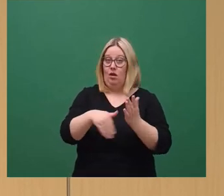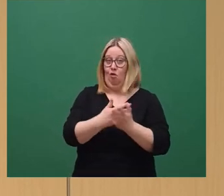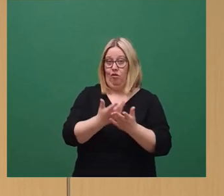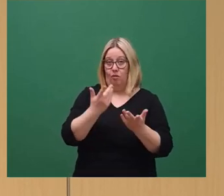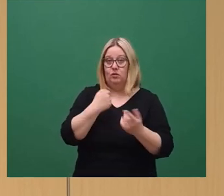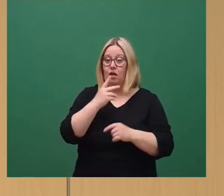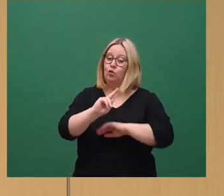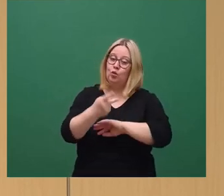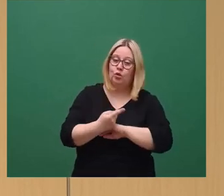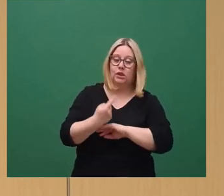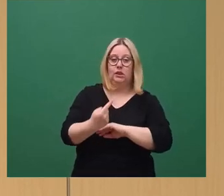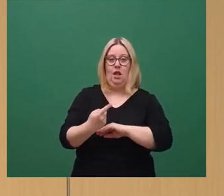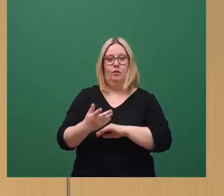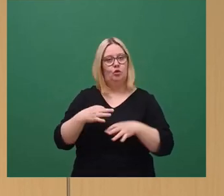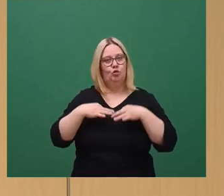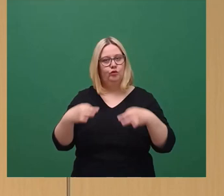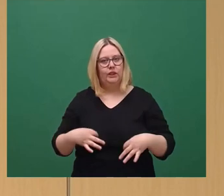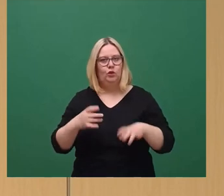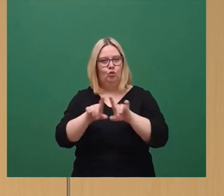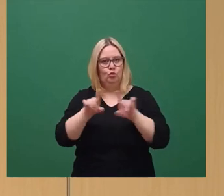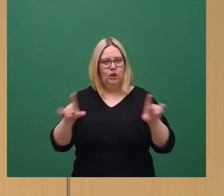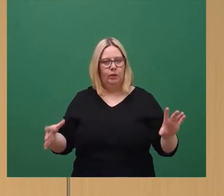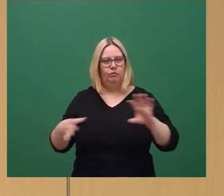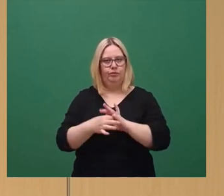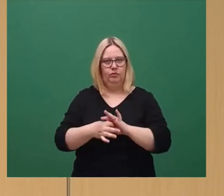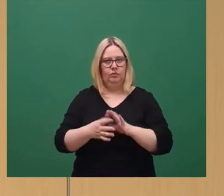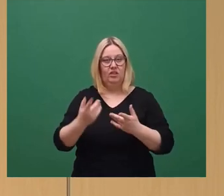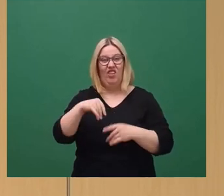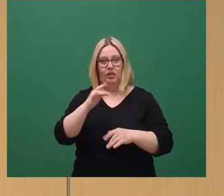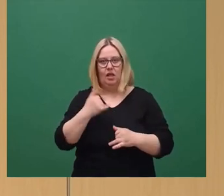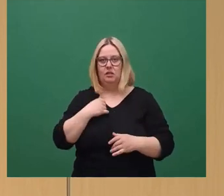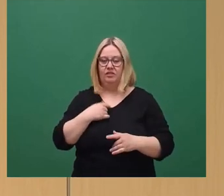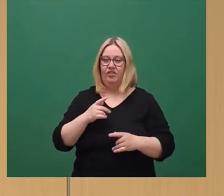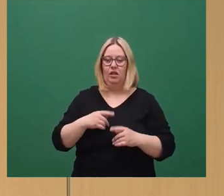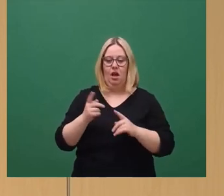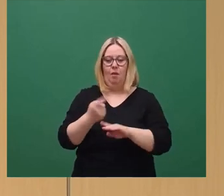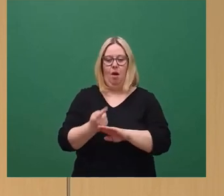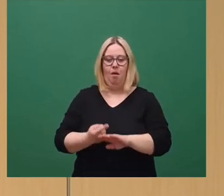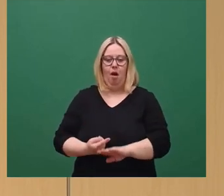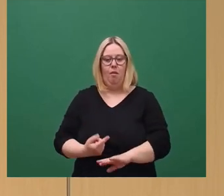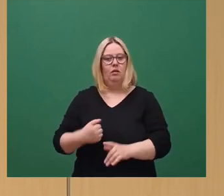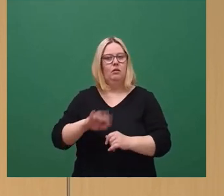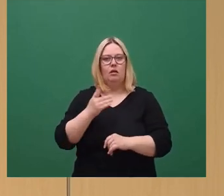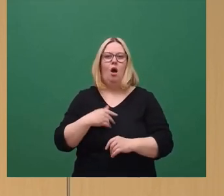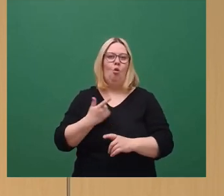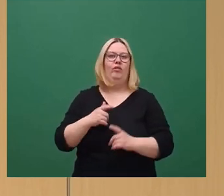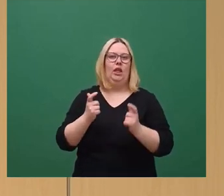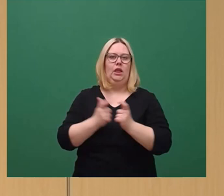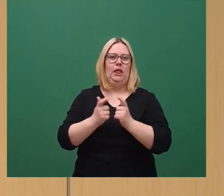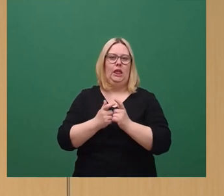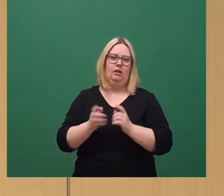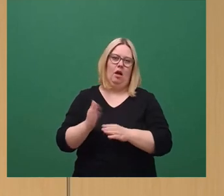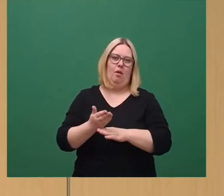Kundinnen und Kunden sich ans Unternehmen binden. Wer hier die Axt anlegt, riskiert, dass Abo-Tickets gekündigt werden. Das wäre